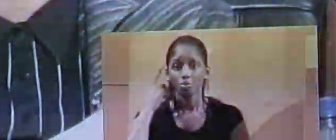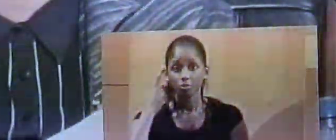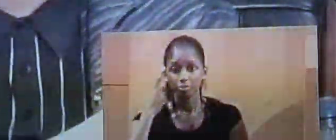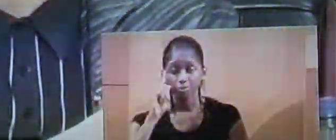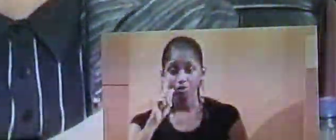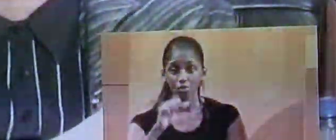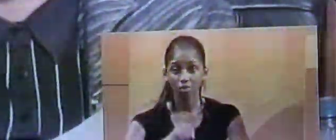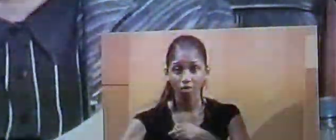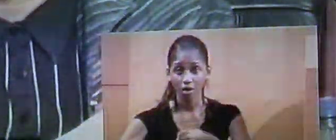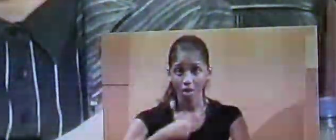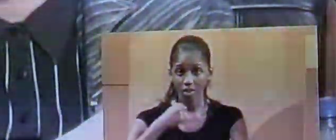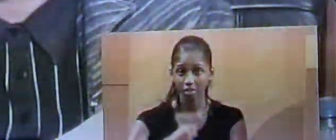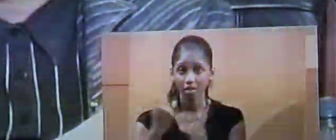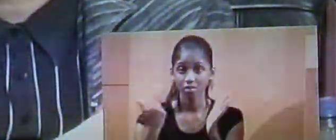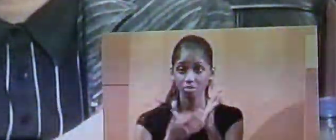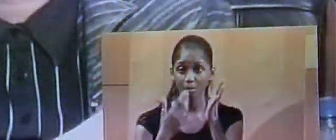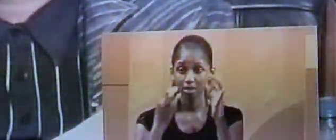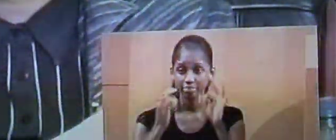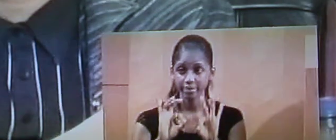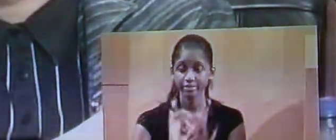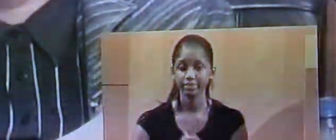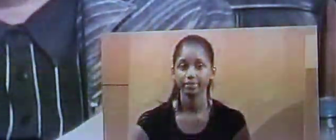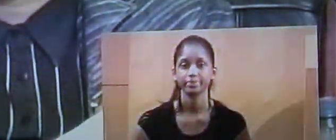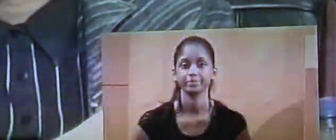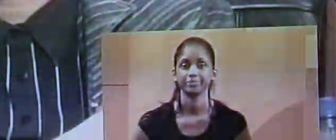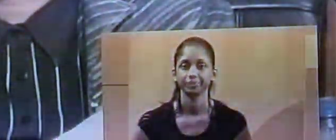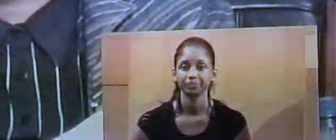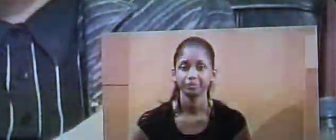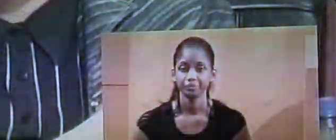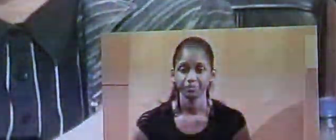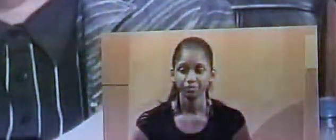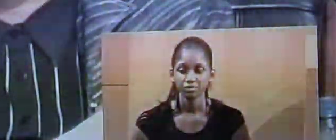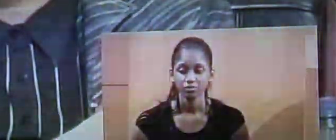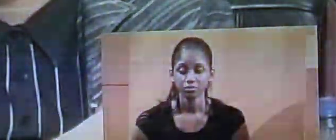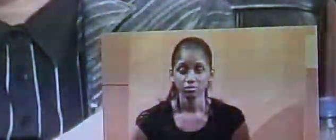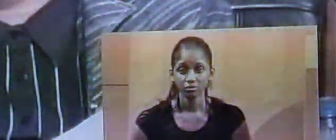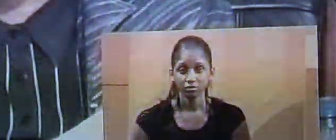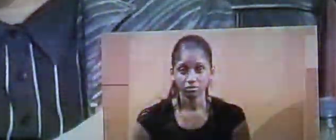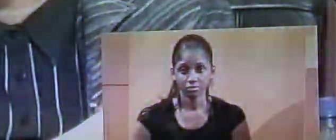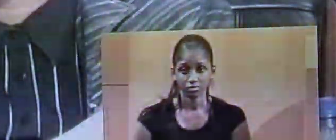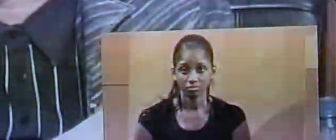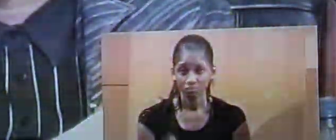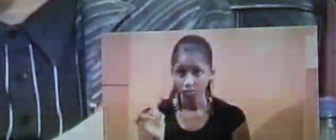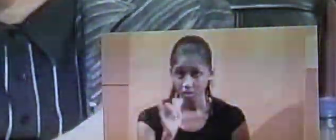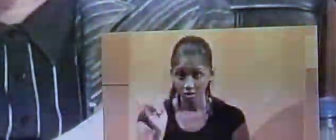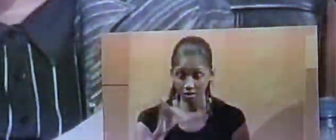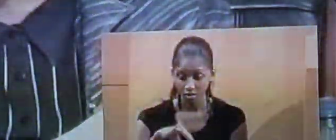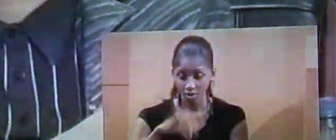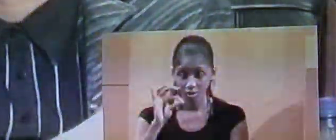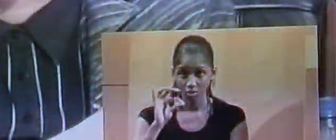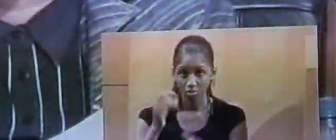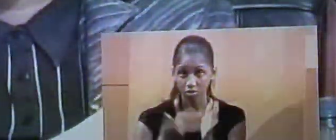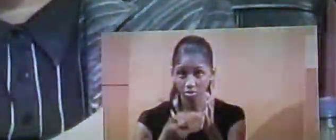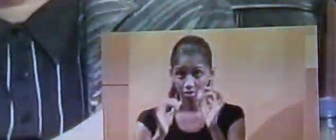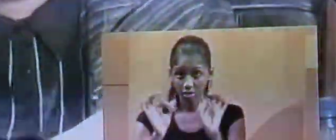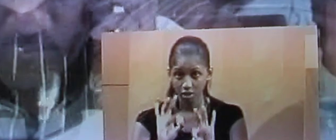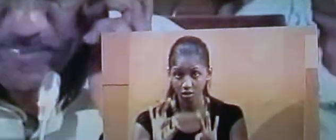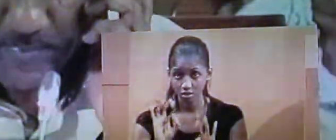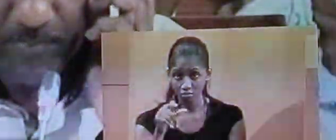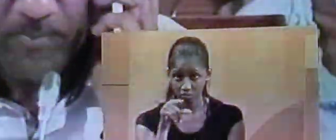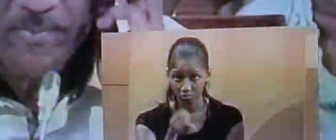'exercice 2010. Qui a été élu en 2010? Vous!